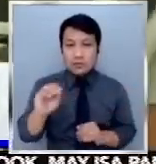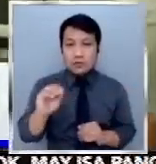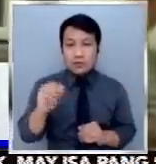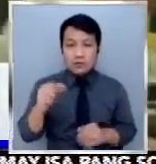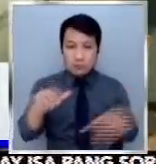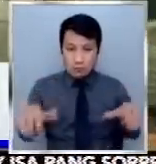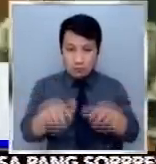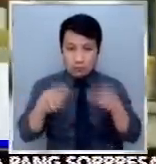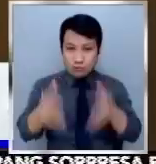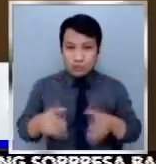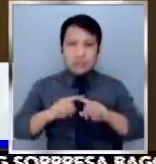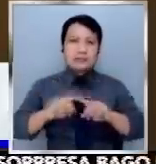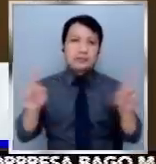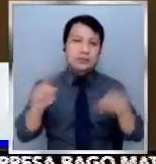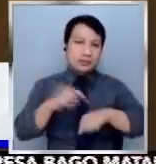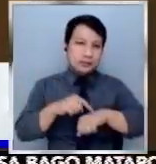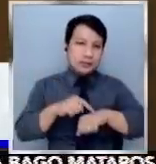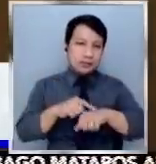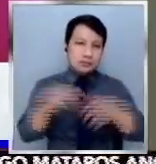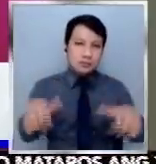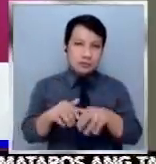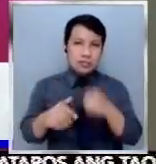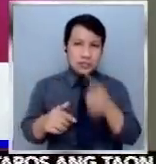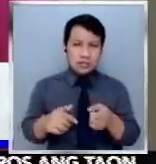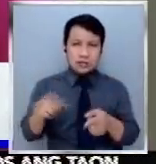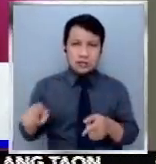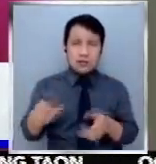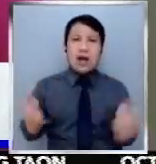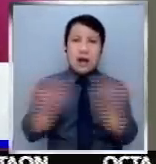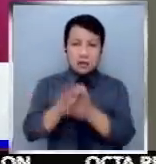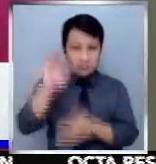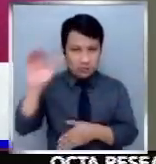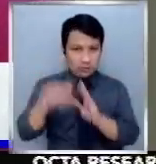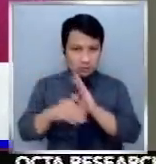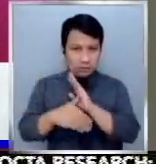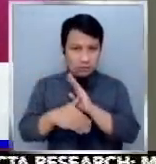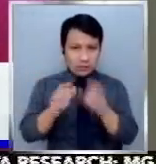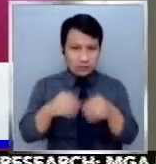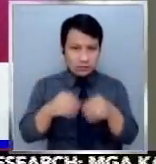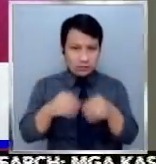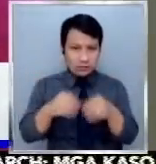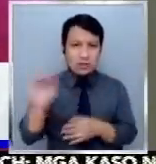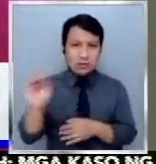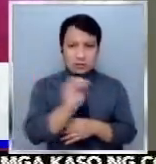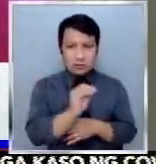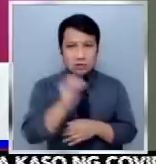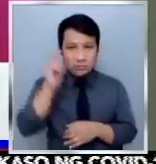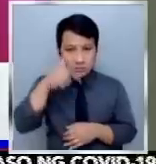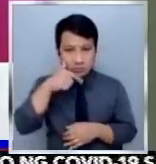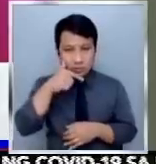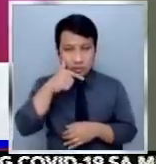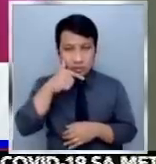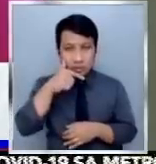iba ang oras ng trabaho. Sabi ni Robredo hihilingin niya sa Comelec na mabigyan ang sariling polling centers hindi lang para